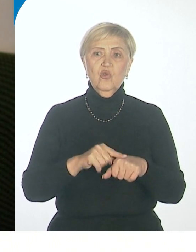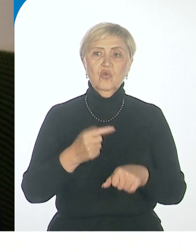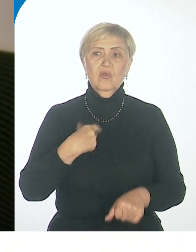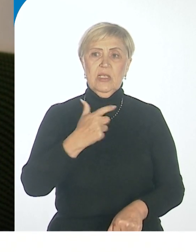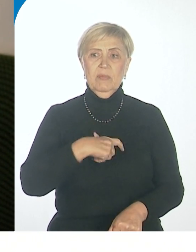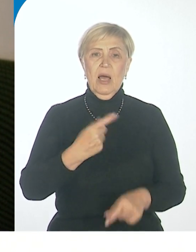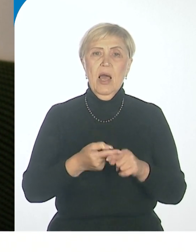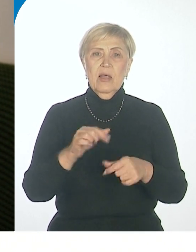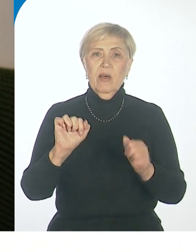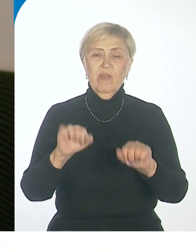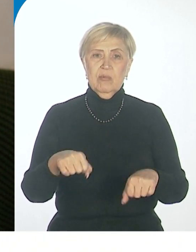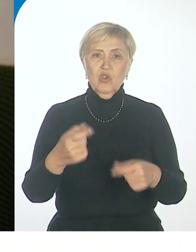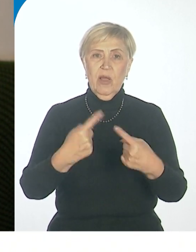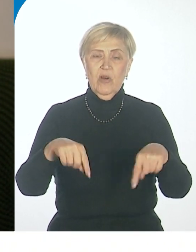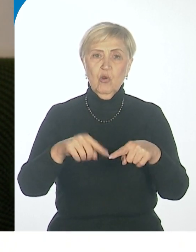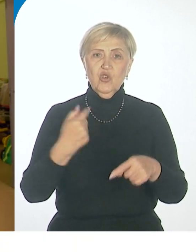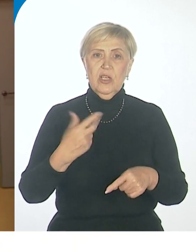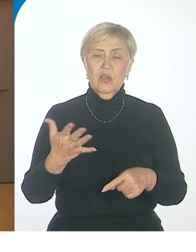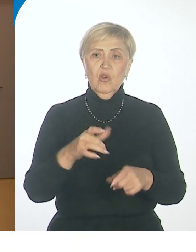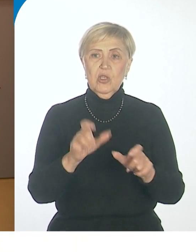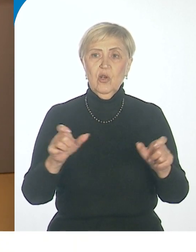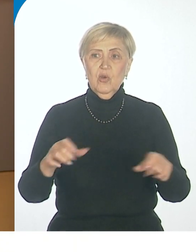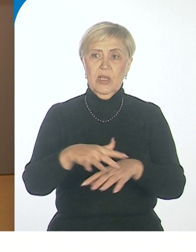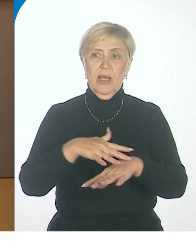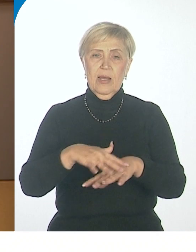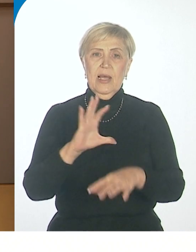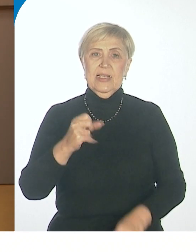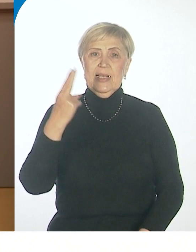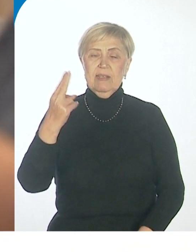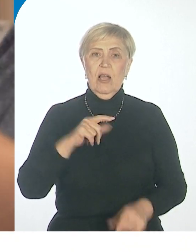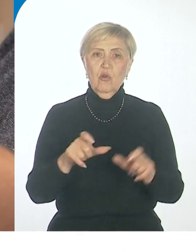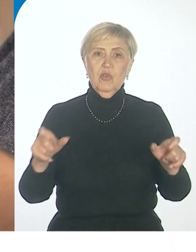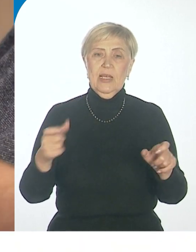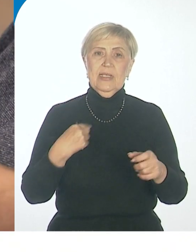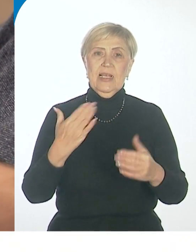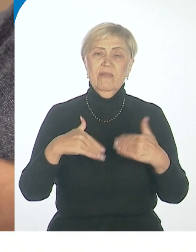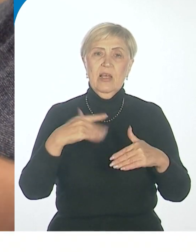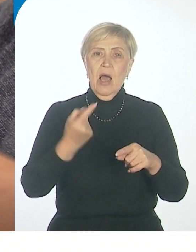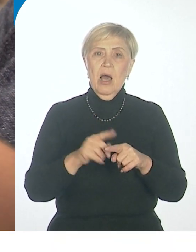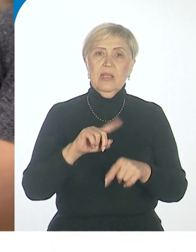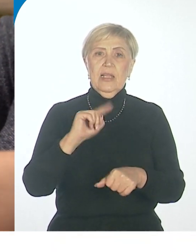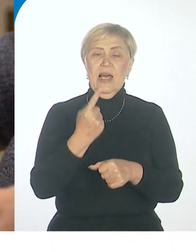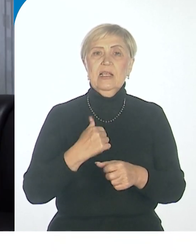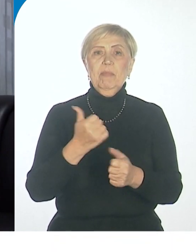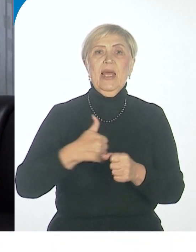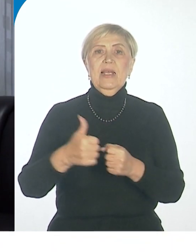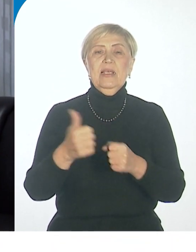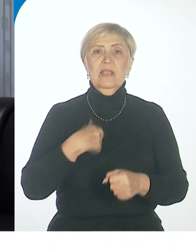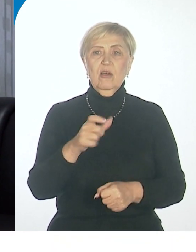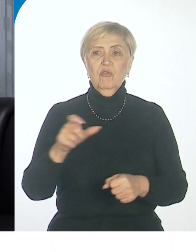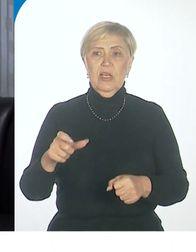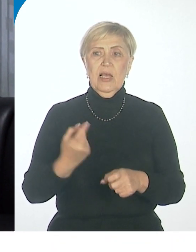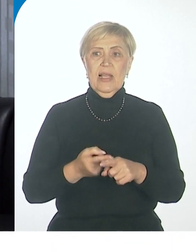Это возможно только в окружении людей. Социализация людей с инвалидностью – это одна из приоритетных задач для хабаровских